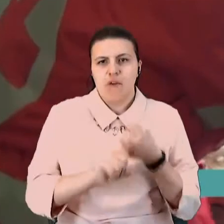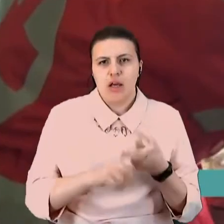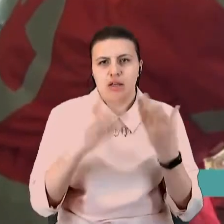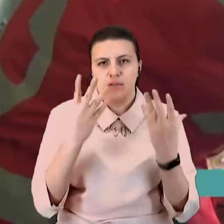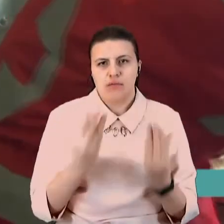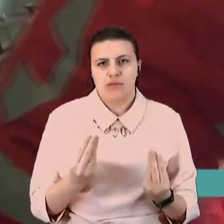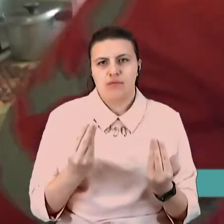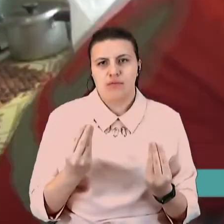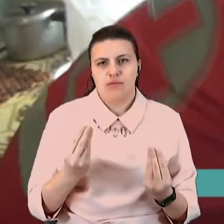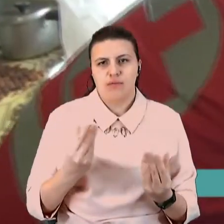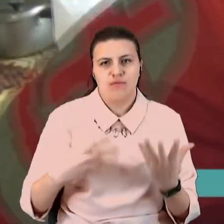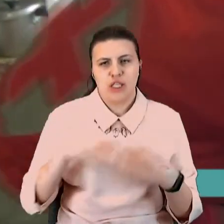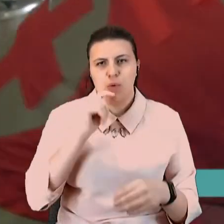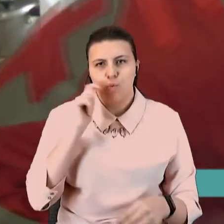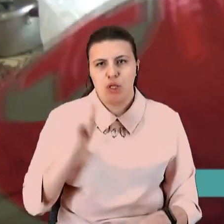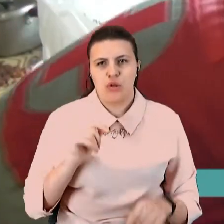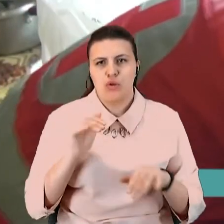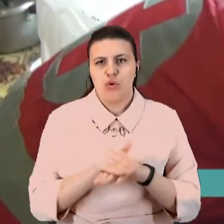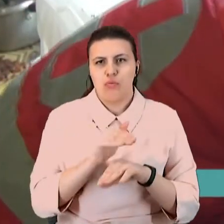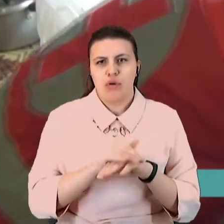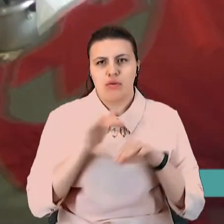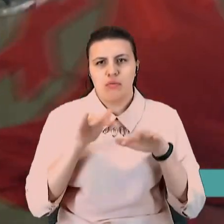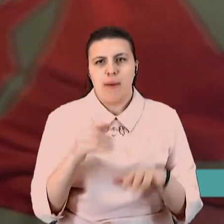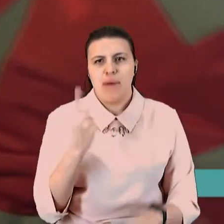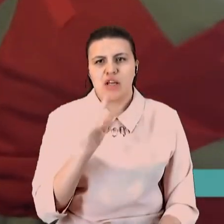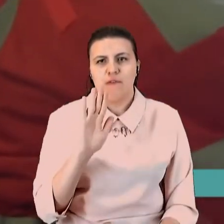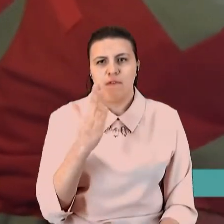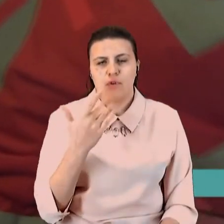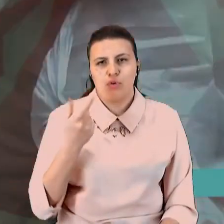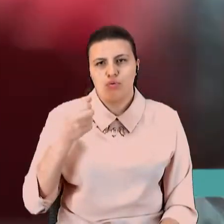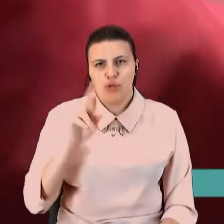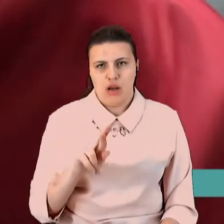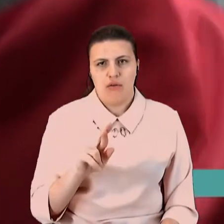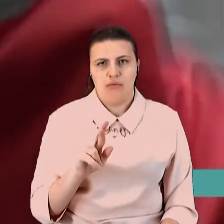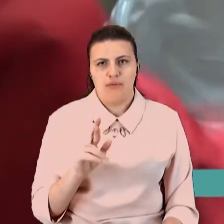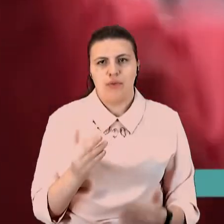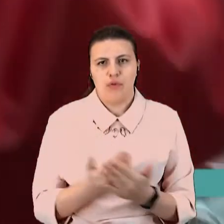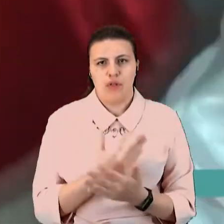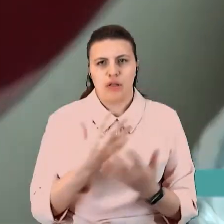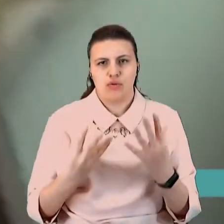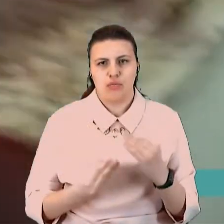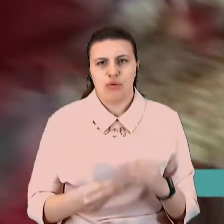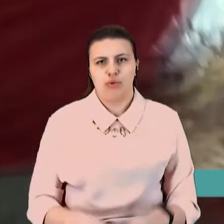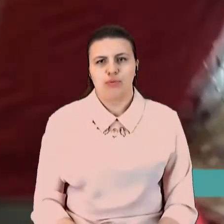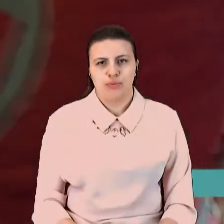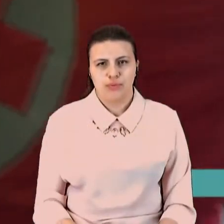справ, які відзначають у перший вівторок грудня. Вікторія Левчук, Володимир Богун – Новини на Суспільному.